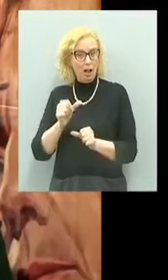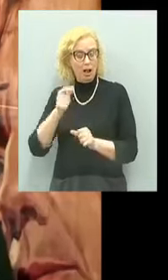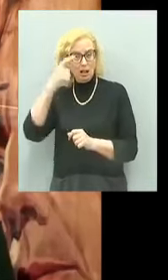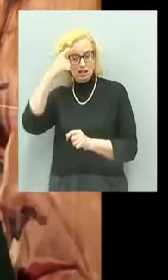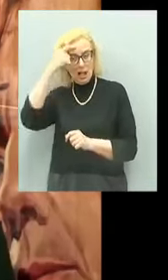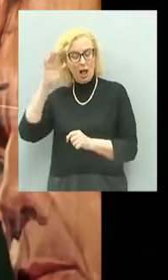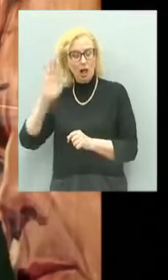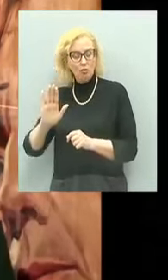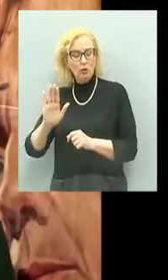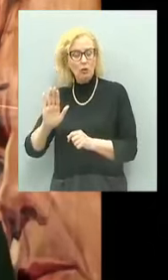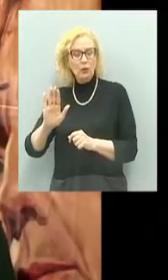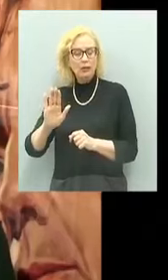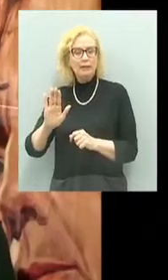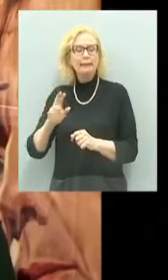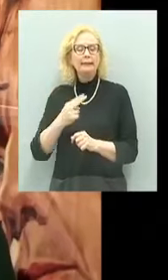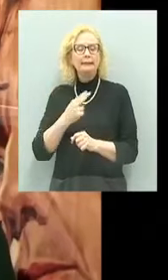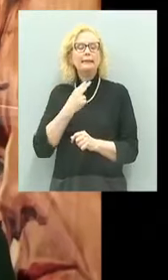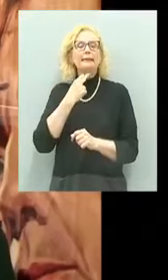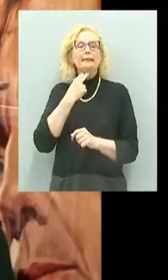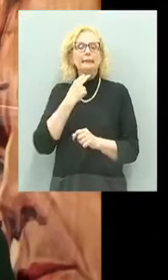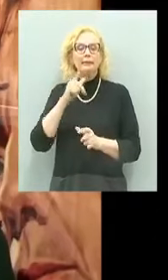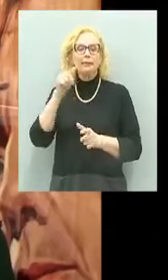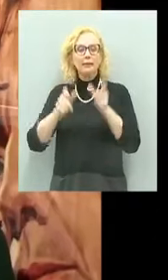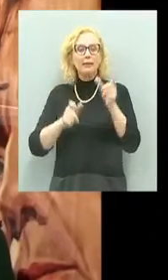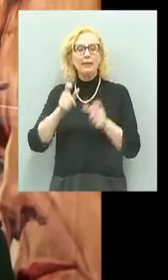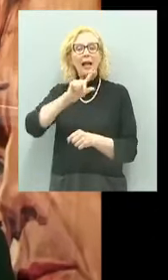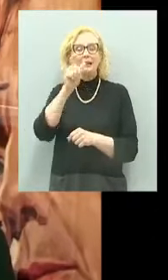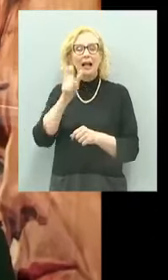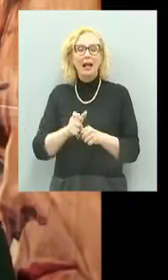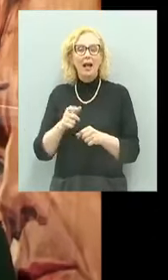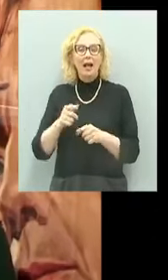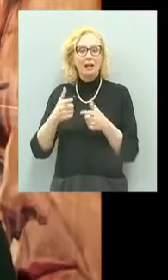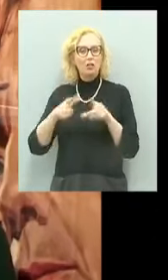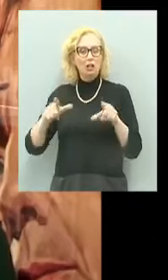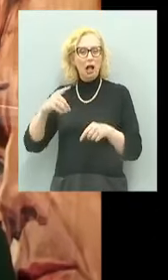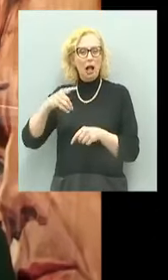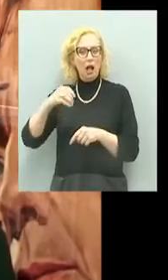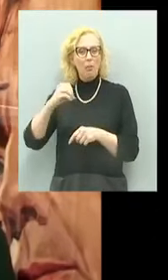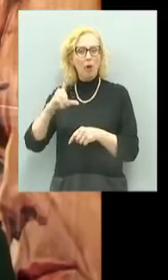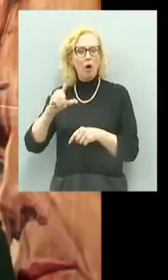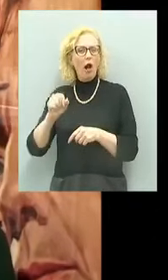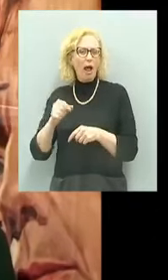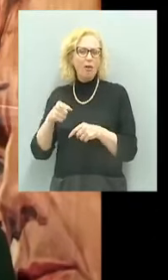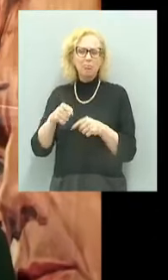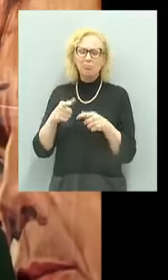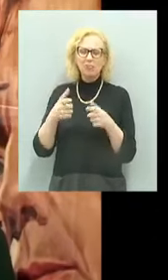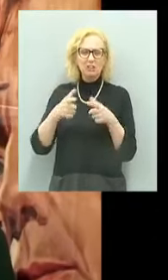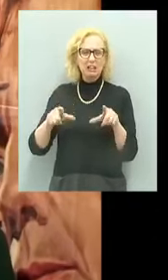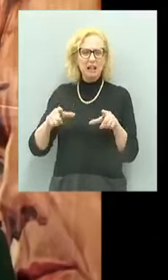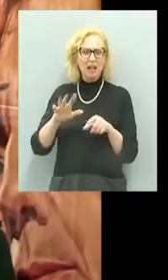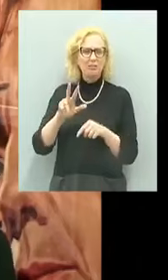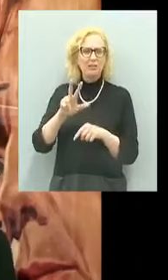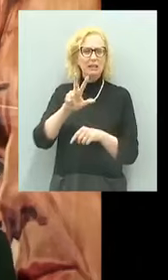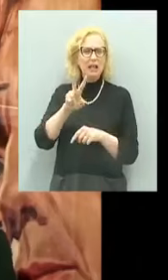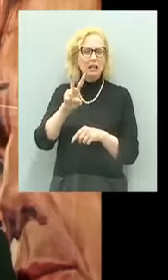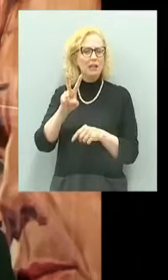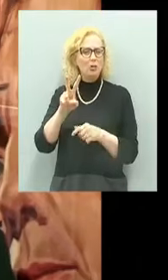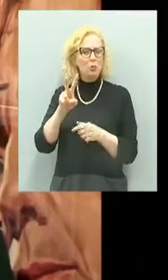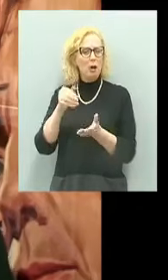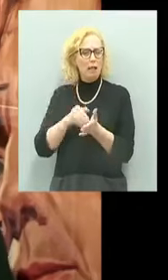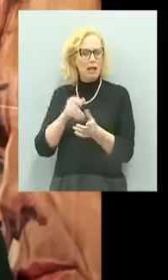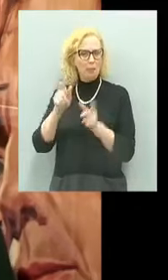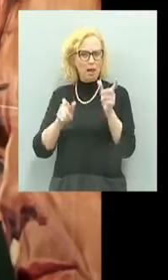e quindi la popolazione italiana di Pola, la Pola era una città abitata da circa 32.000